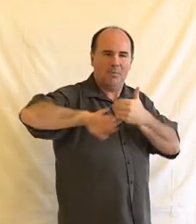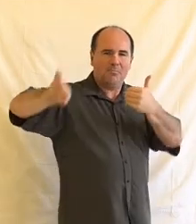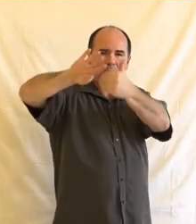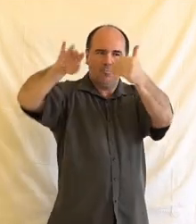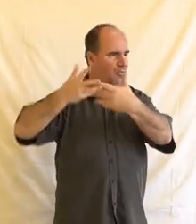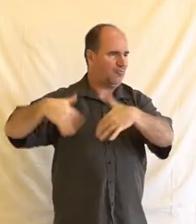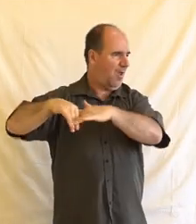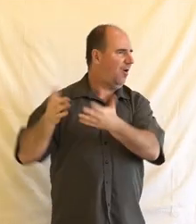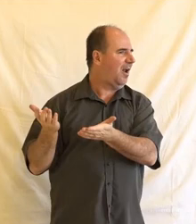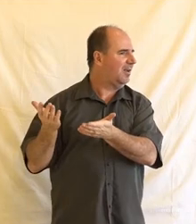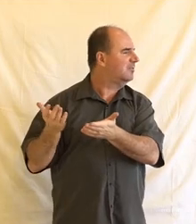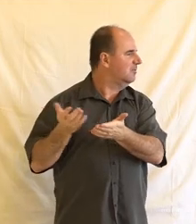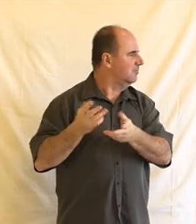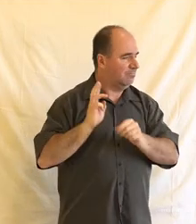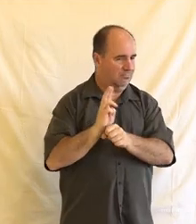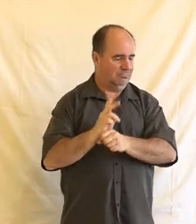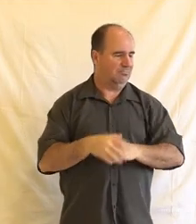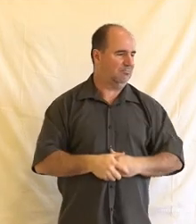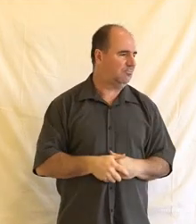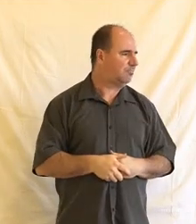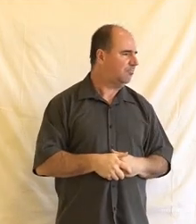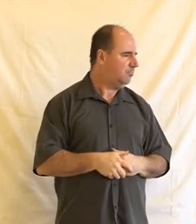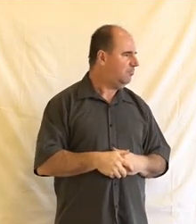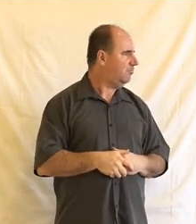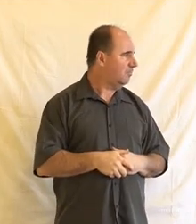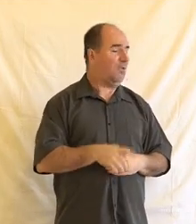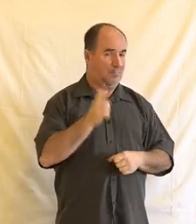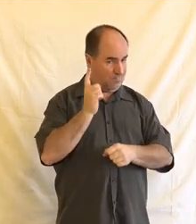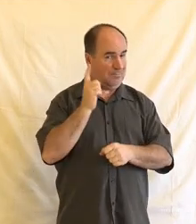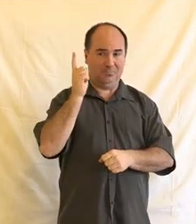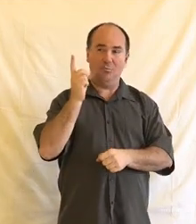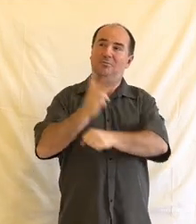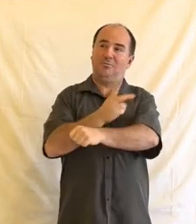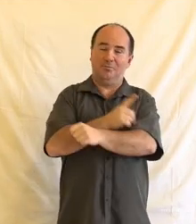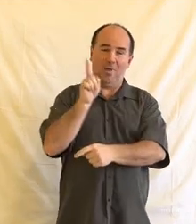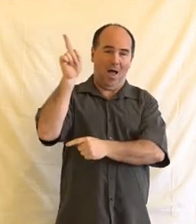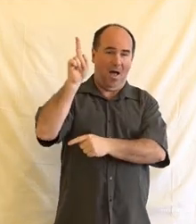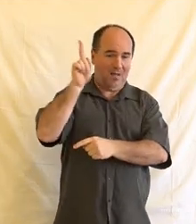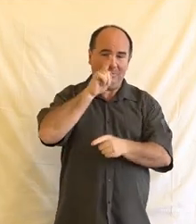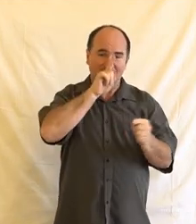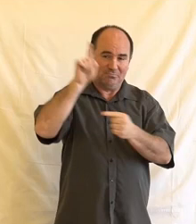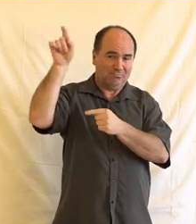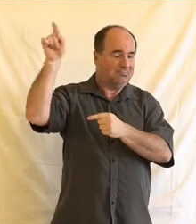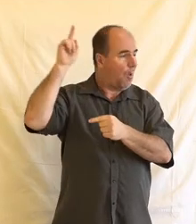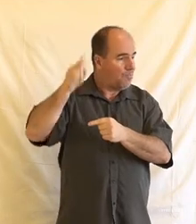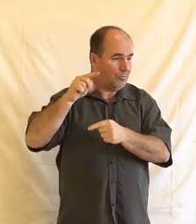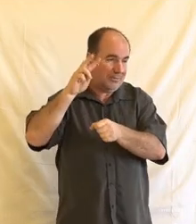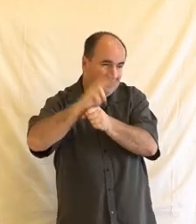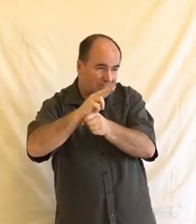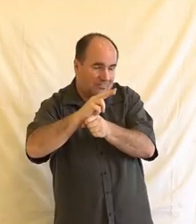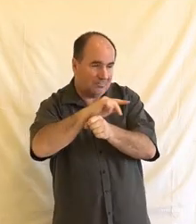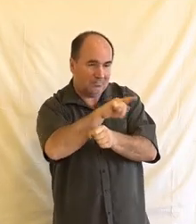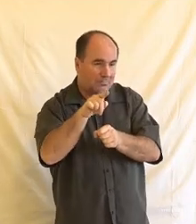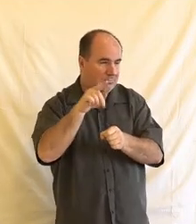by měl stát a regulátoři, protože u soukromních subjektů to asi moc čekat nelze, aktivně naslouchat